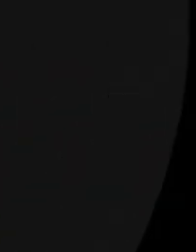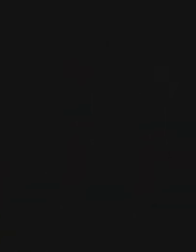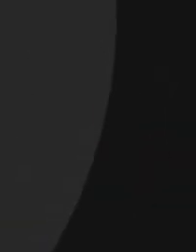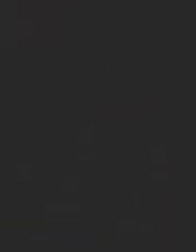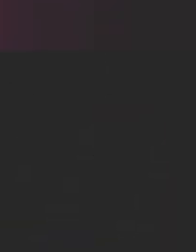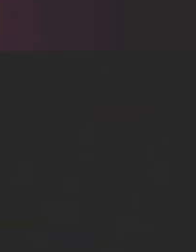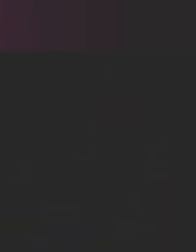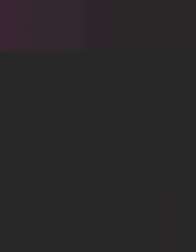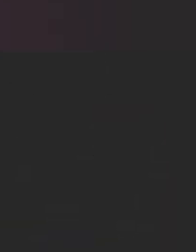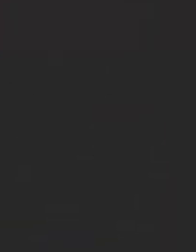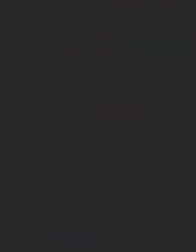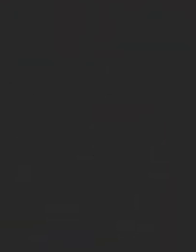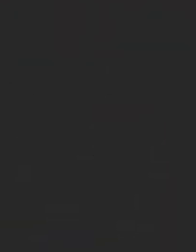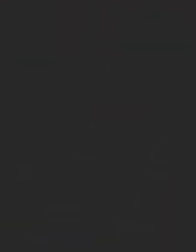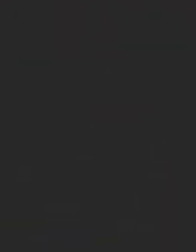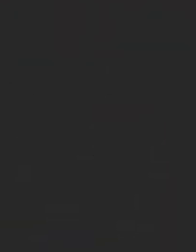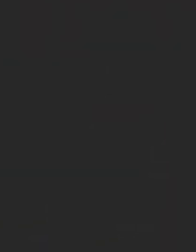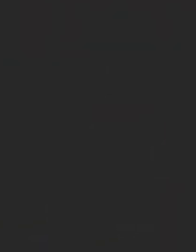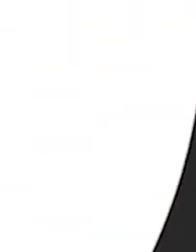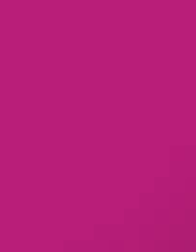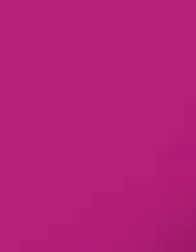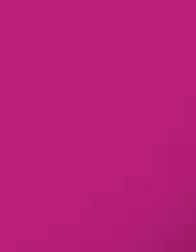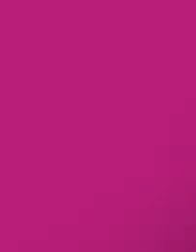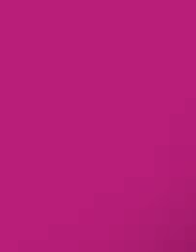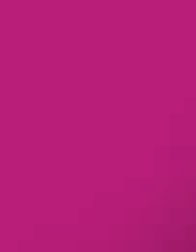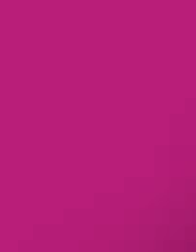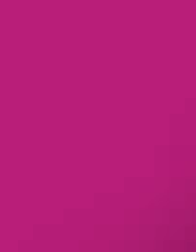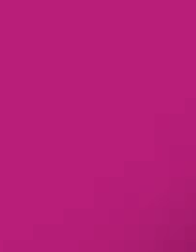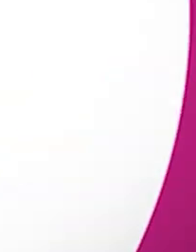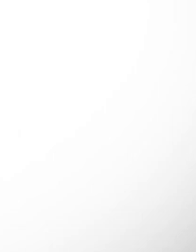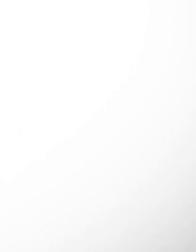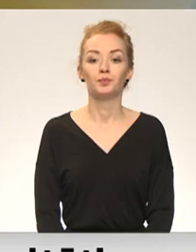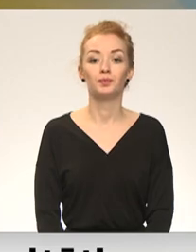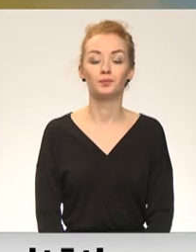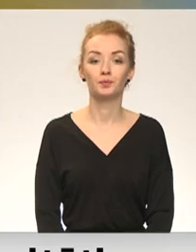Re, viss ēters ir te!